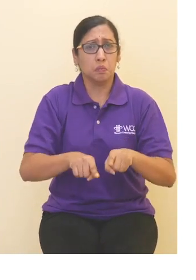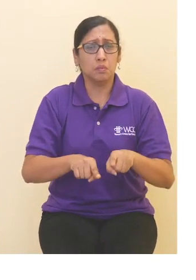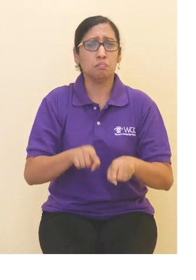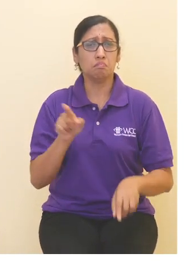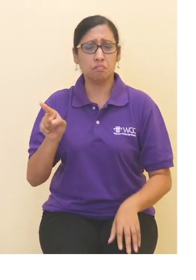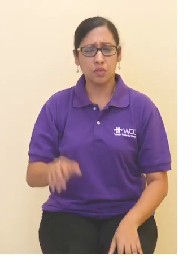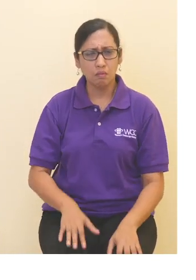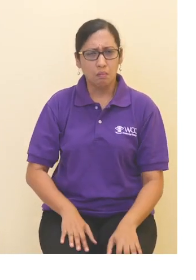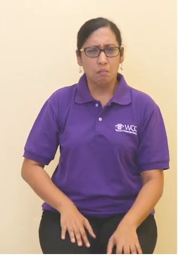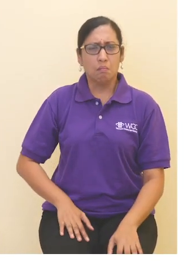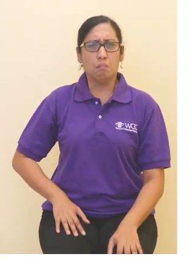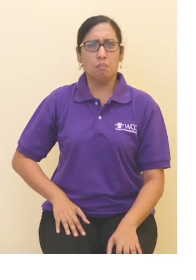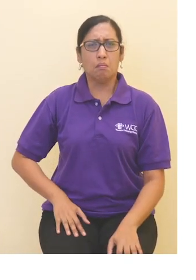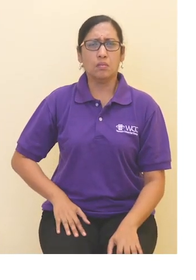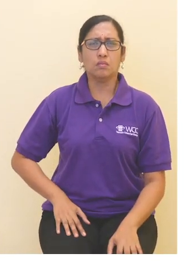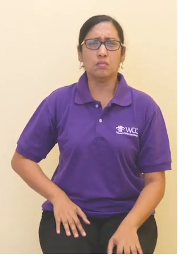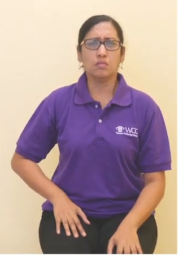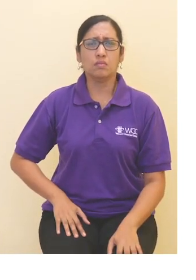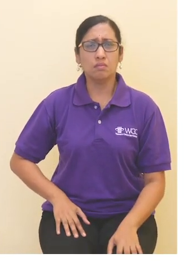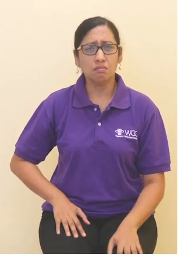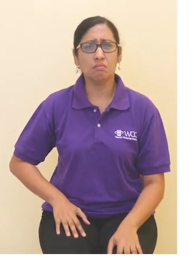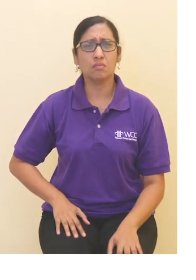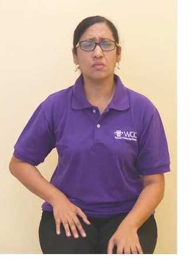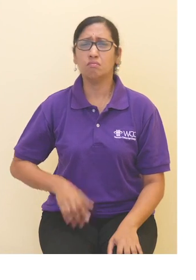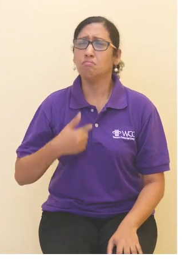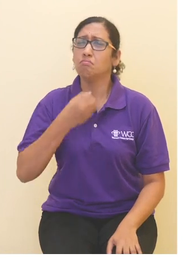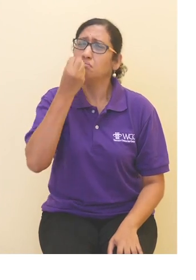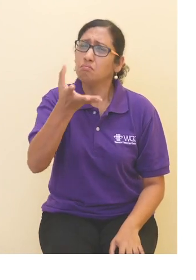kat rumah Hakim, dia raba-raba aku.